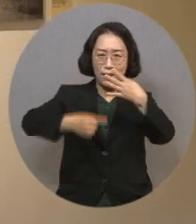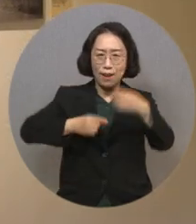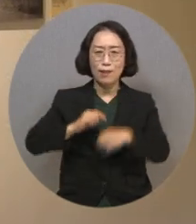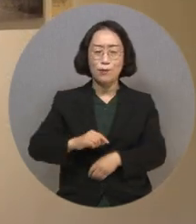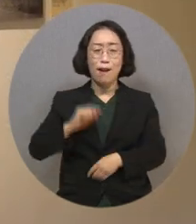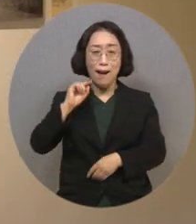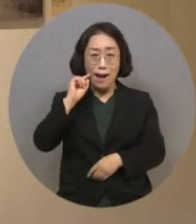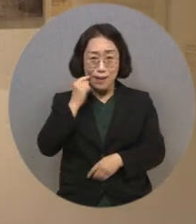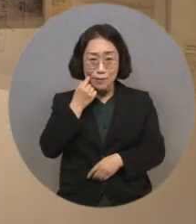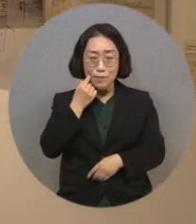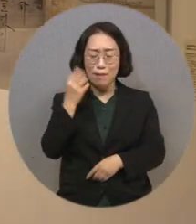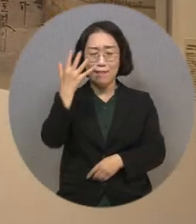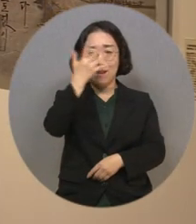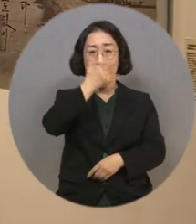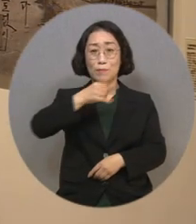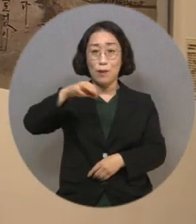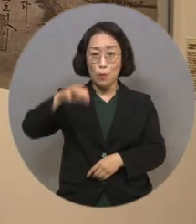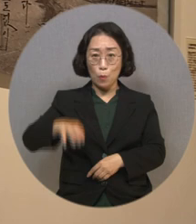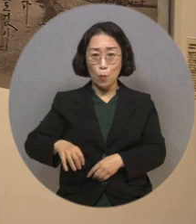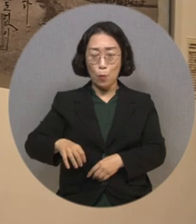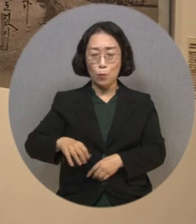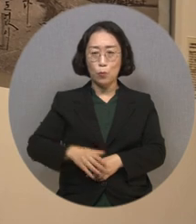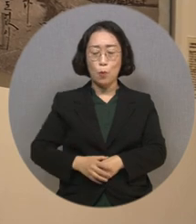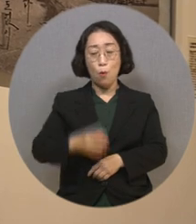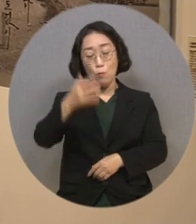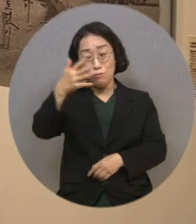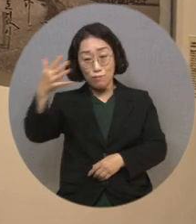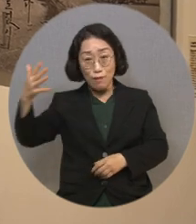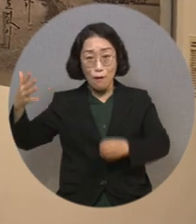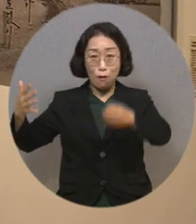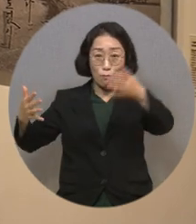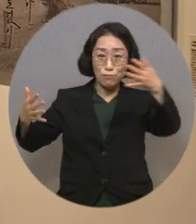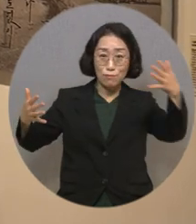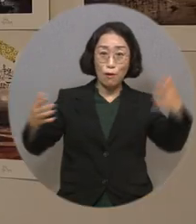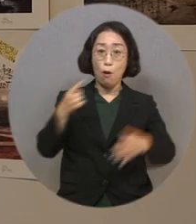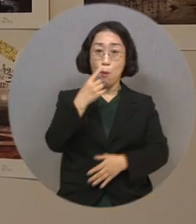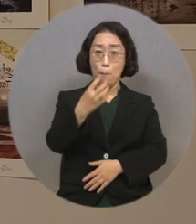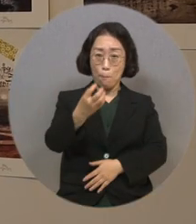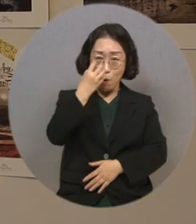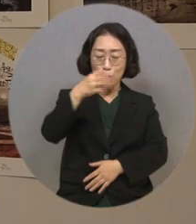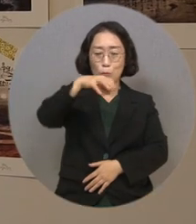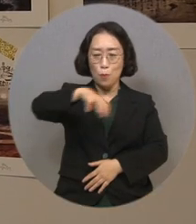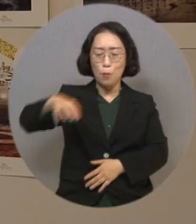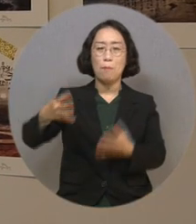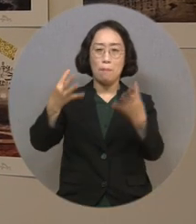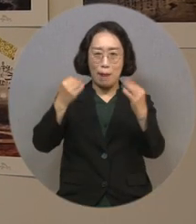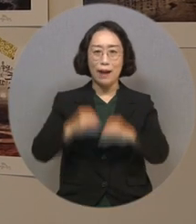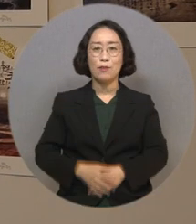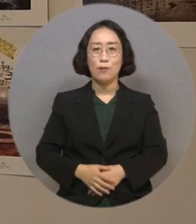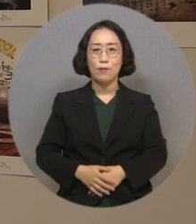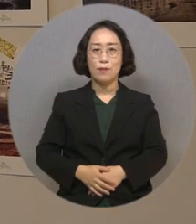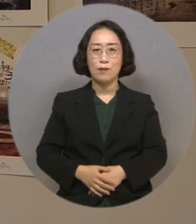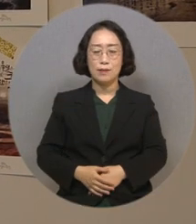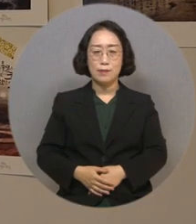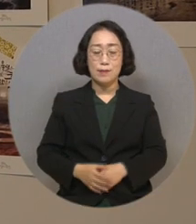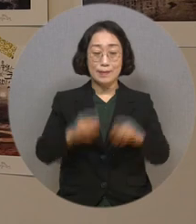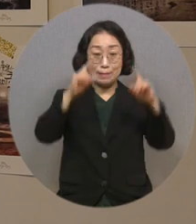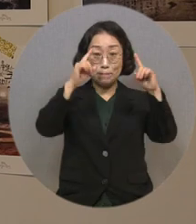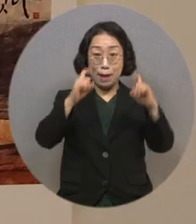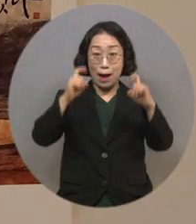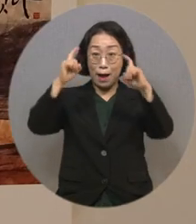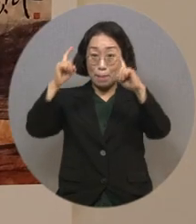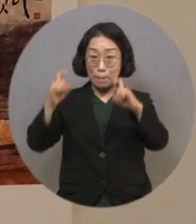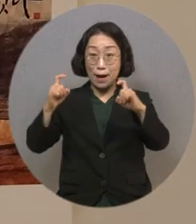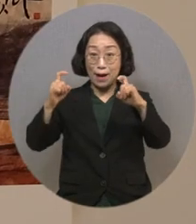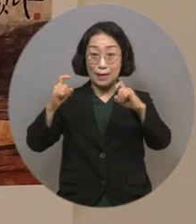새겨진 풍경이 가로수처럼 늘어져 있습니다. 작가는 직접 찍은 순천의 순간을